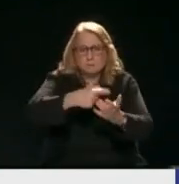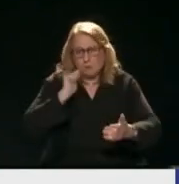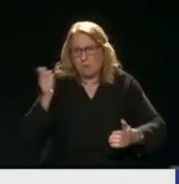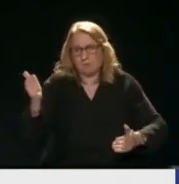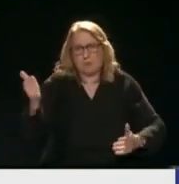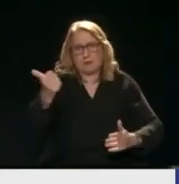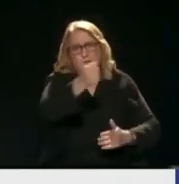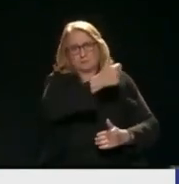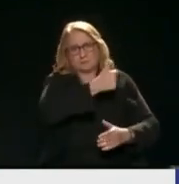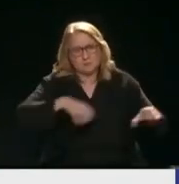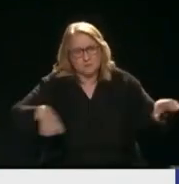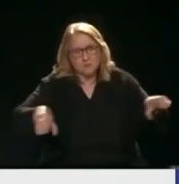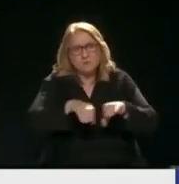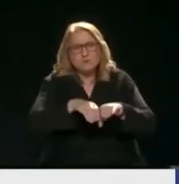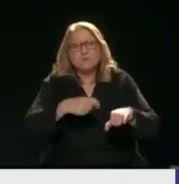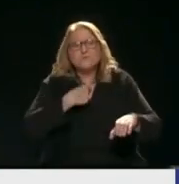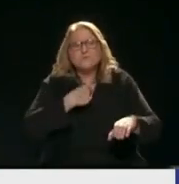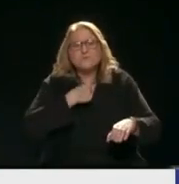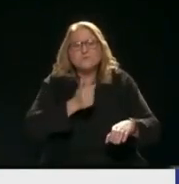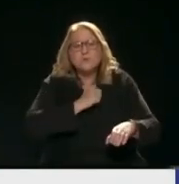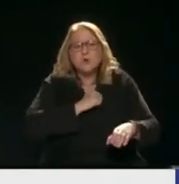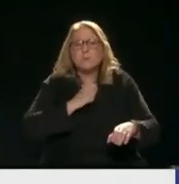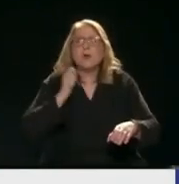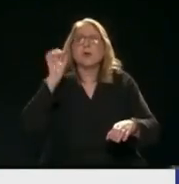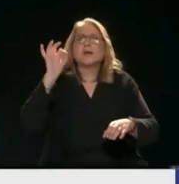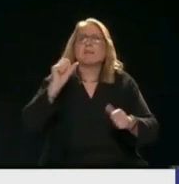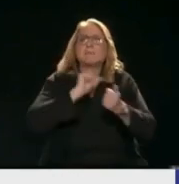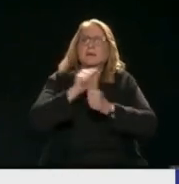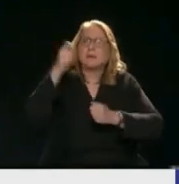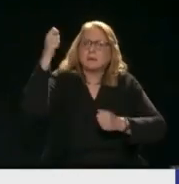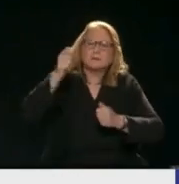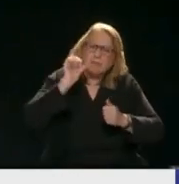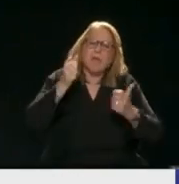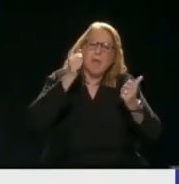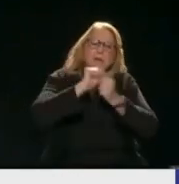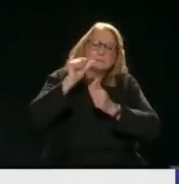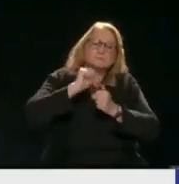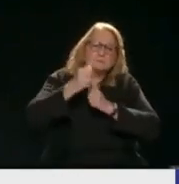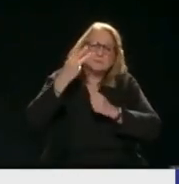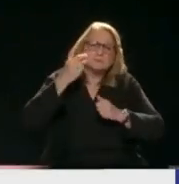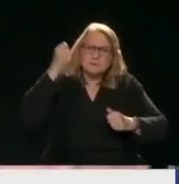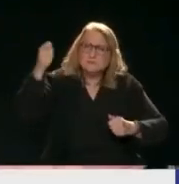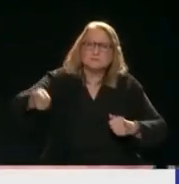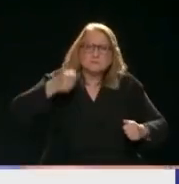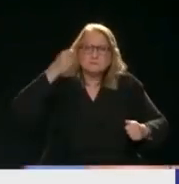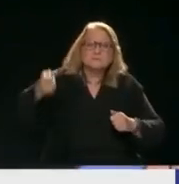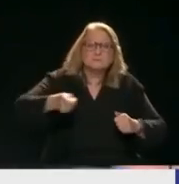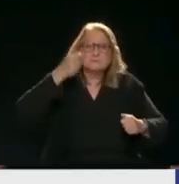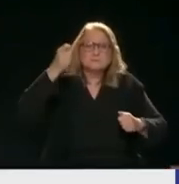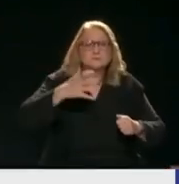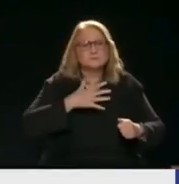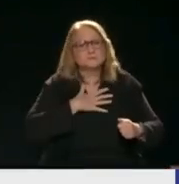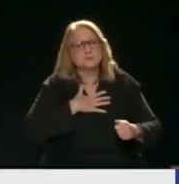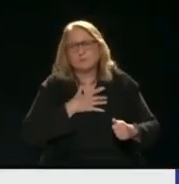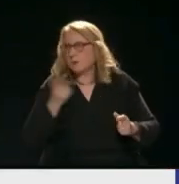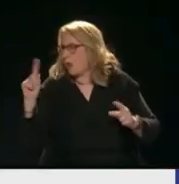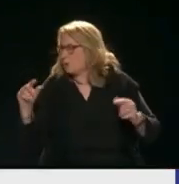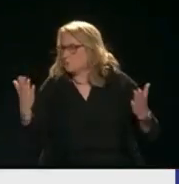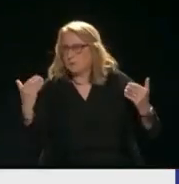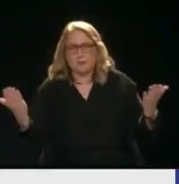έχουμε χρηματοδοτήσει εμείς Το χρηματοδοτούμε τους λογαριασμούς μας Και έρχεται κάποιος και λέει Δεν πάει καλά το νερό Τι δεν πάει Μα να πω όλοι νερό Δεν υπάρχει άλλος